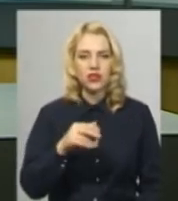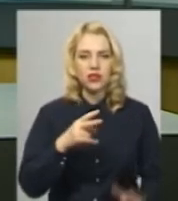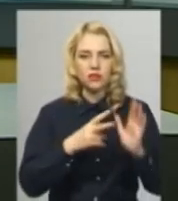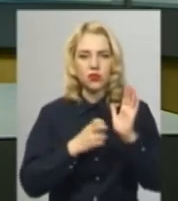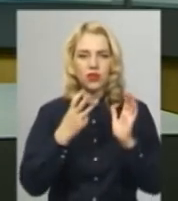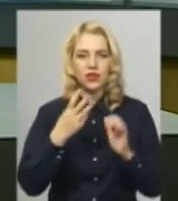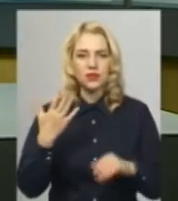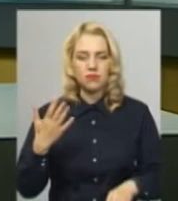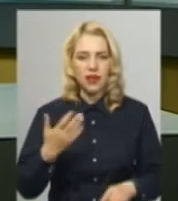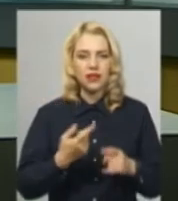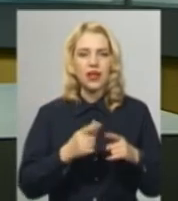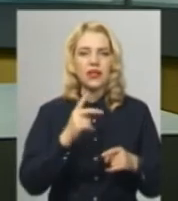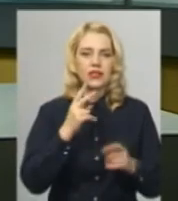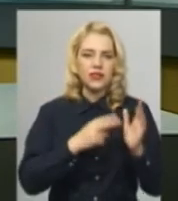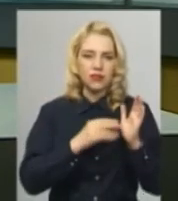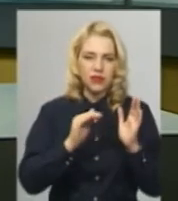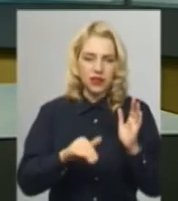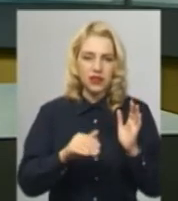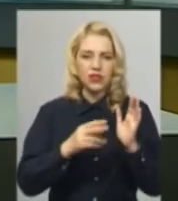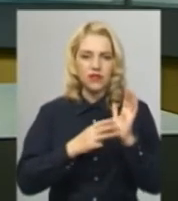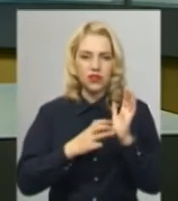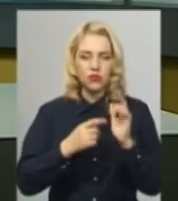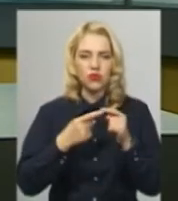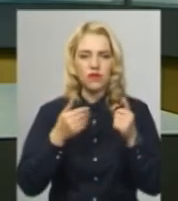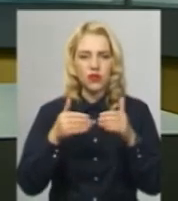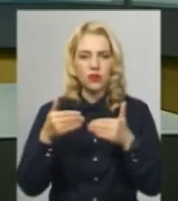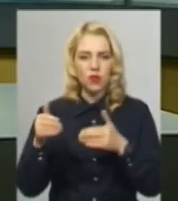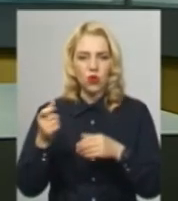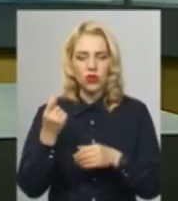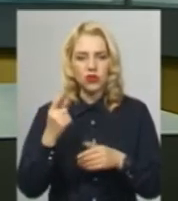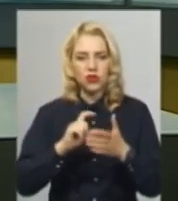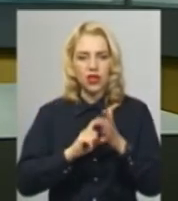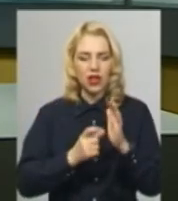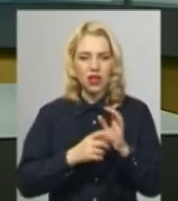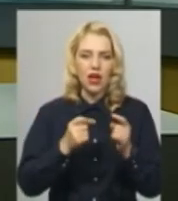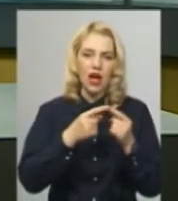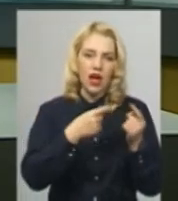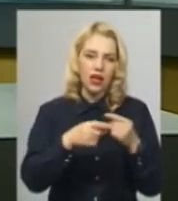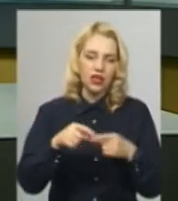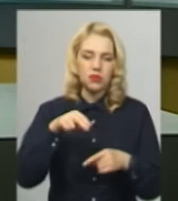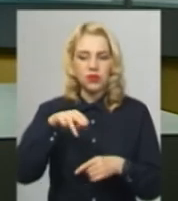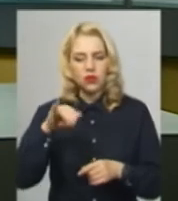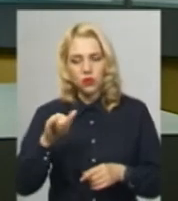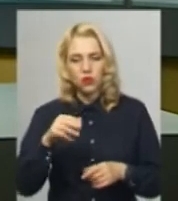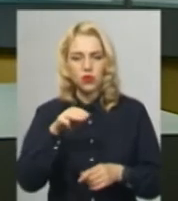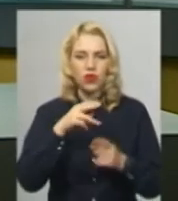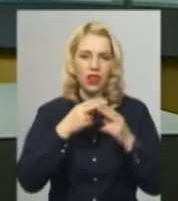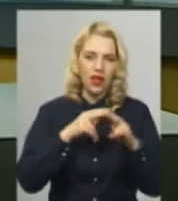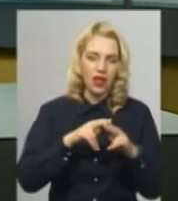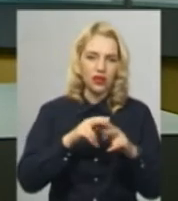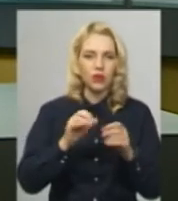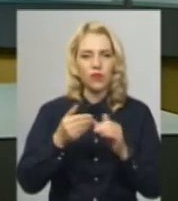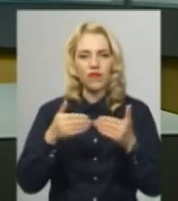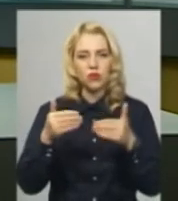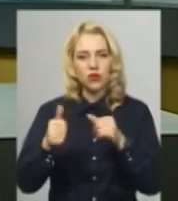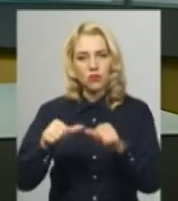них 7700 – випускників 11 класів, решта – студенти вишів, коледжів, технікумів, училищ та випускники минулих